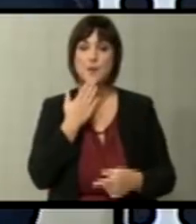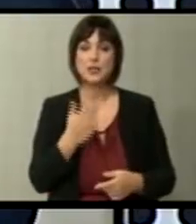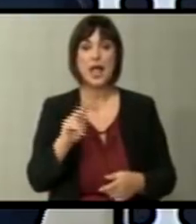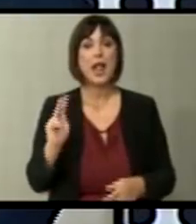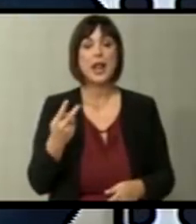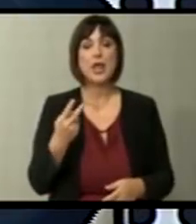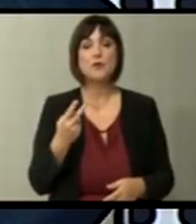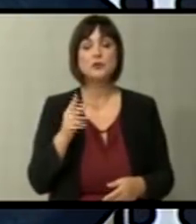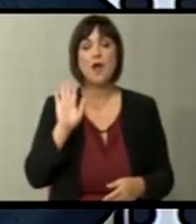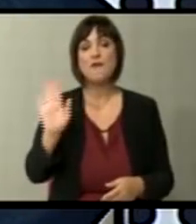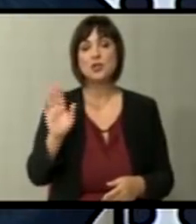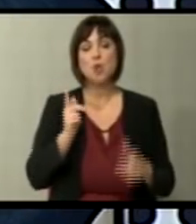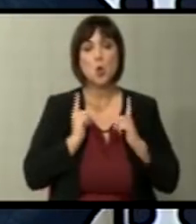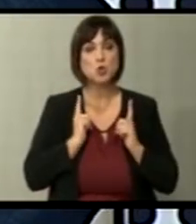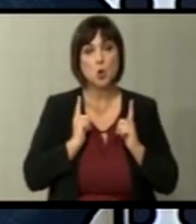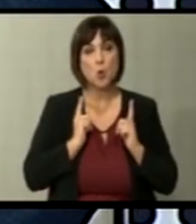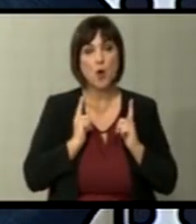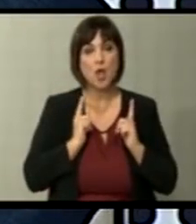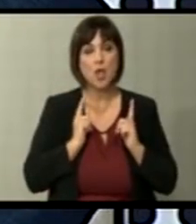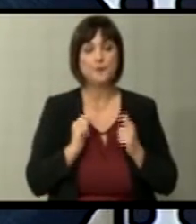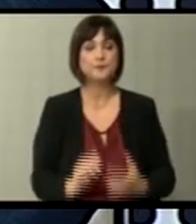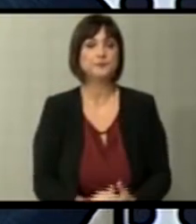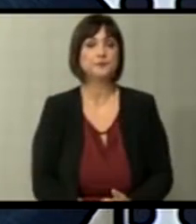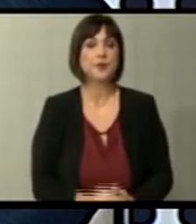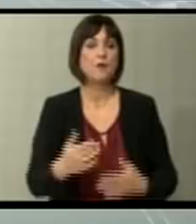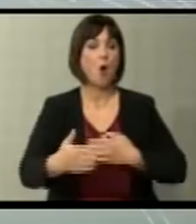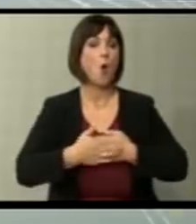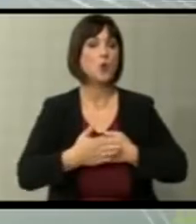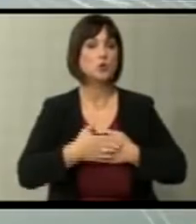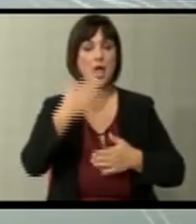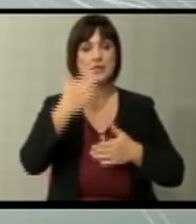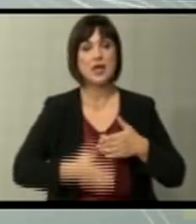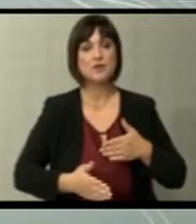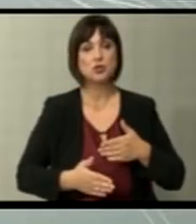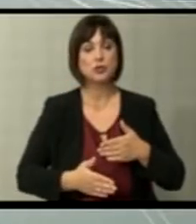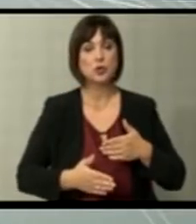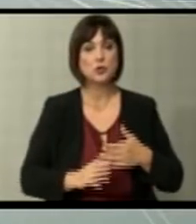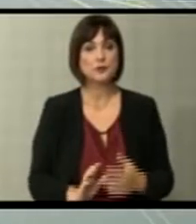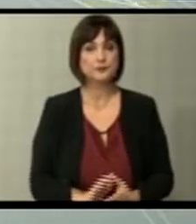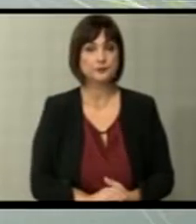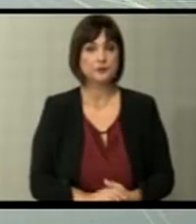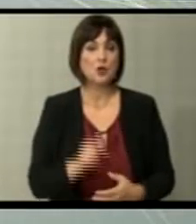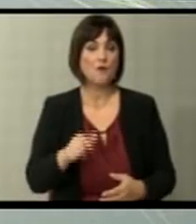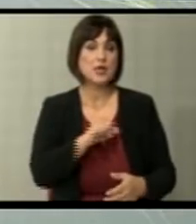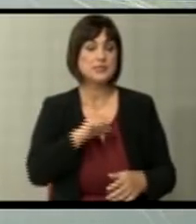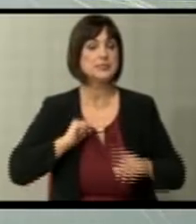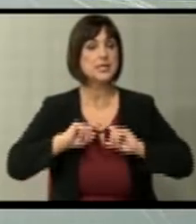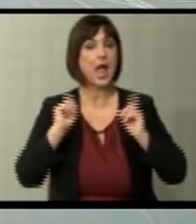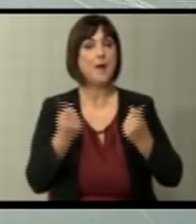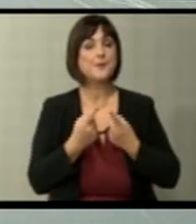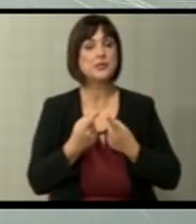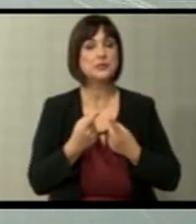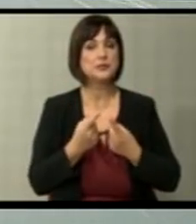Клеговски, ваши очекувања во однос на завршетокот на овој самит и